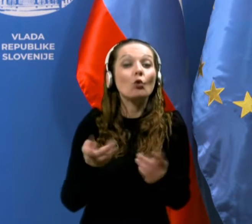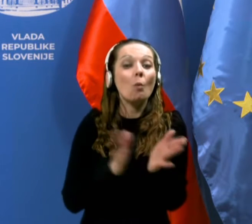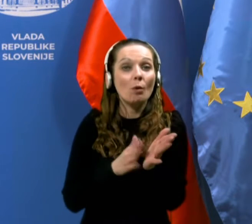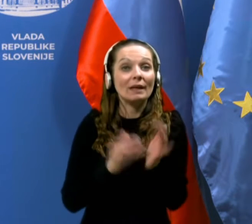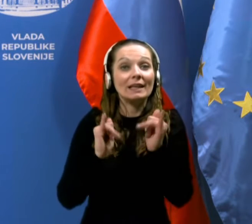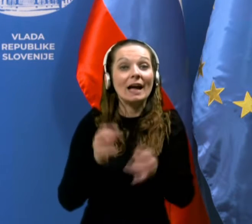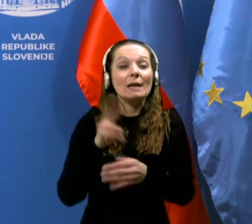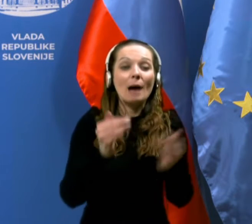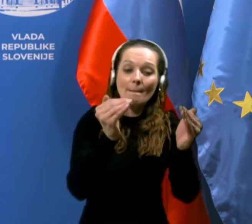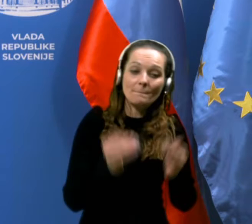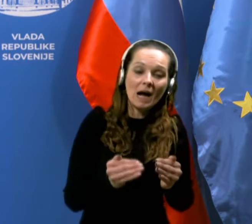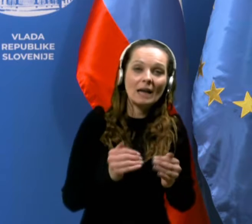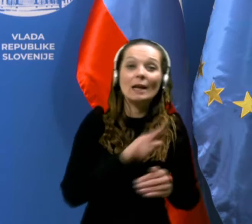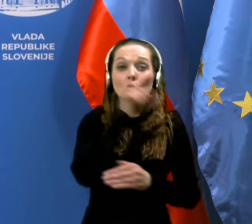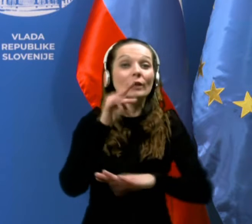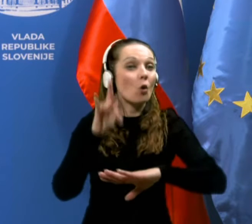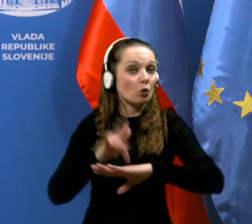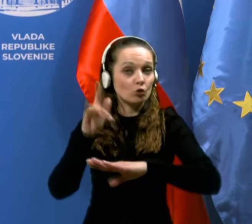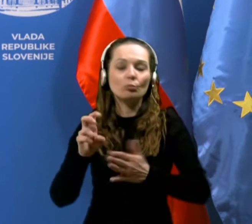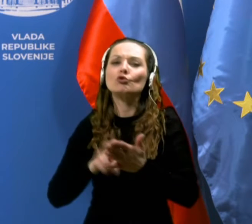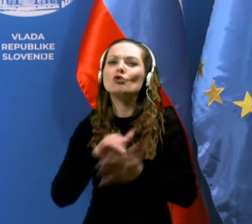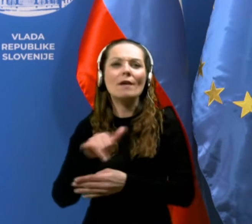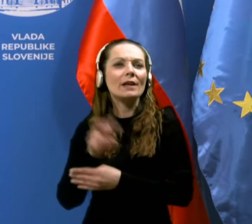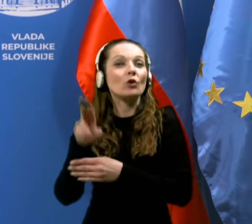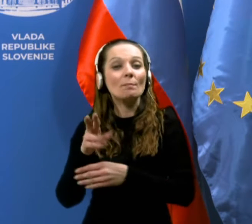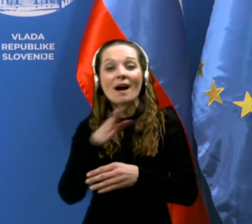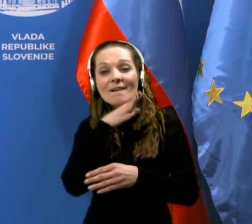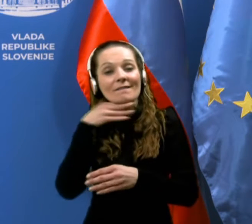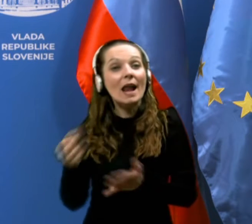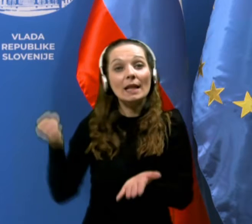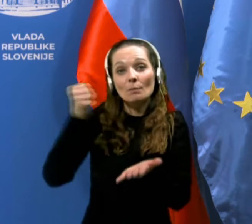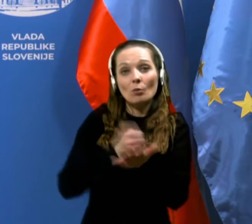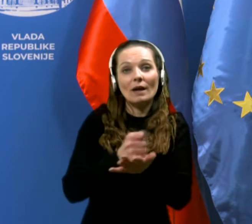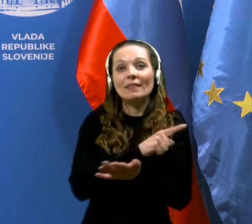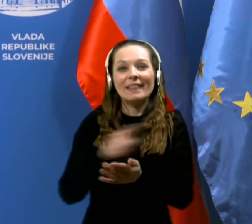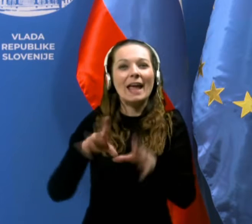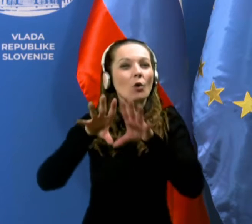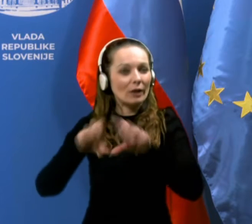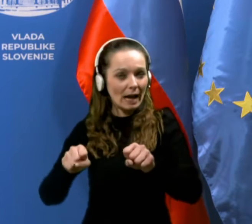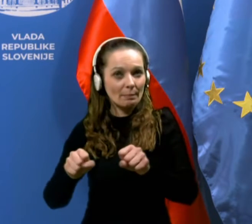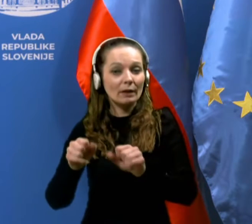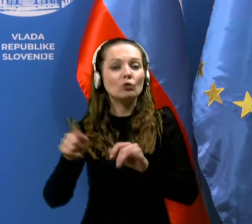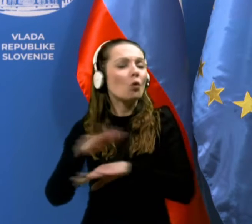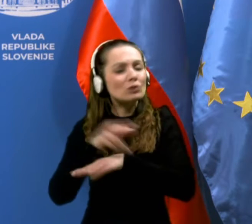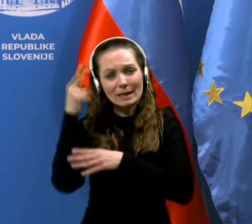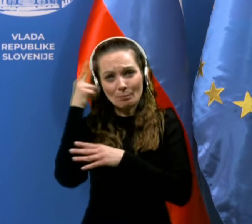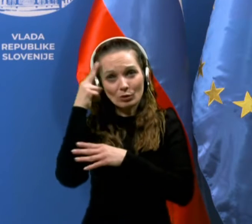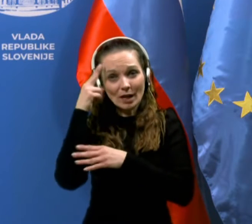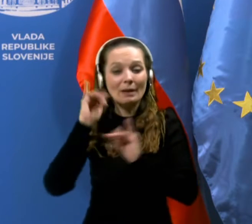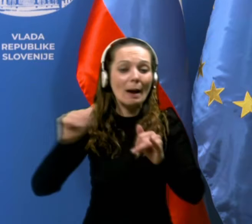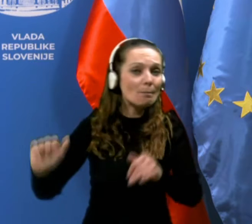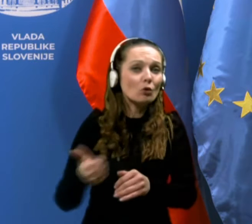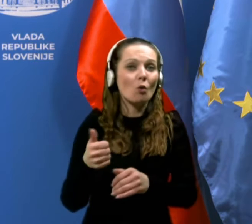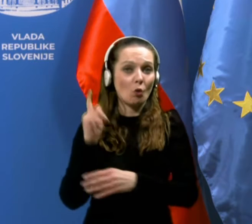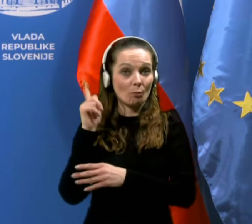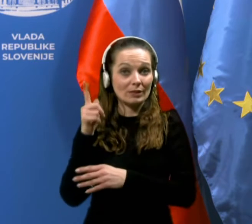smislu, da imamo manj hudih okužb. Še vedno je velik podarek na nefarmakoloških ukrepih. Vsi jih poznamo in ponovno